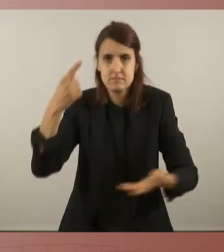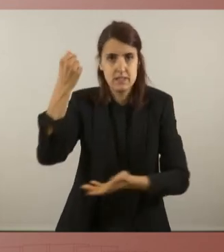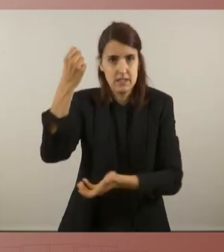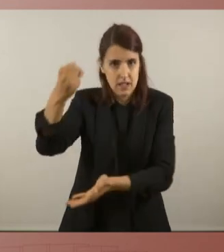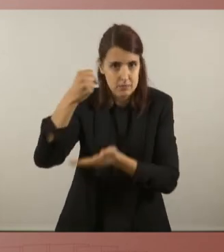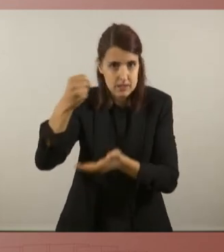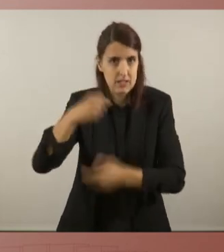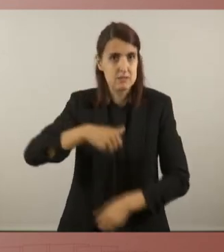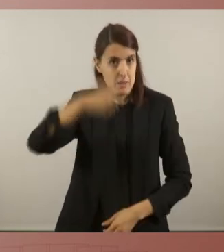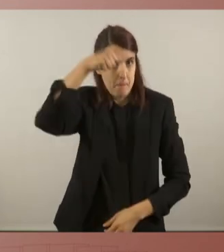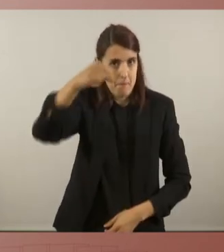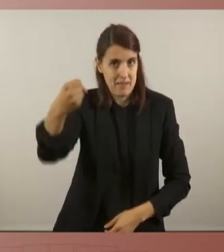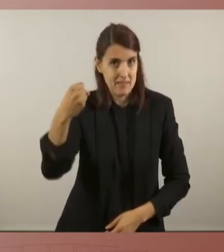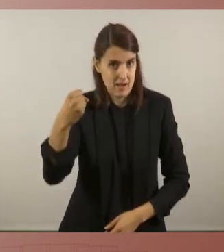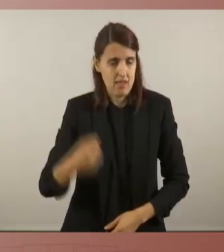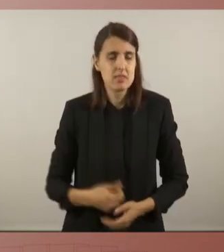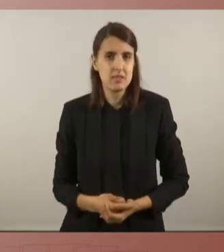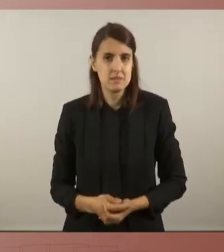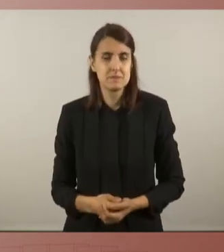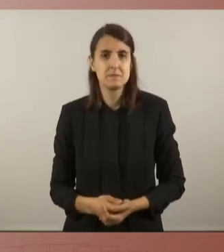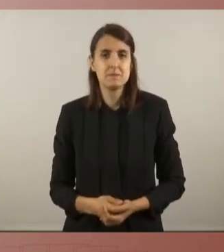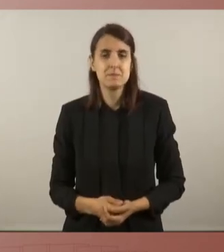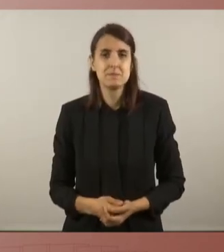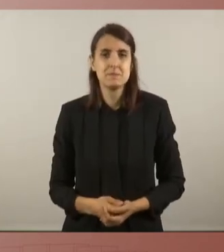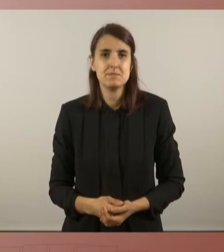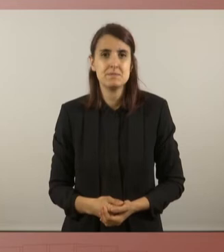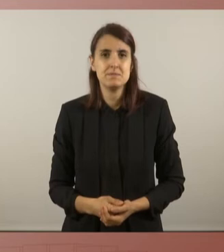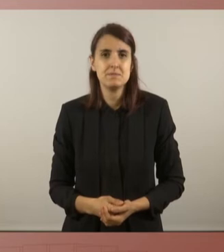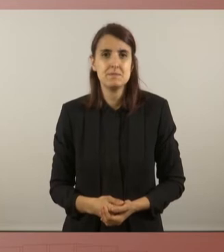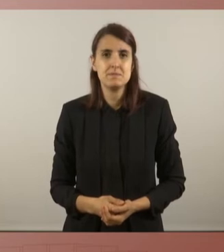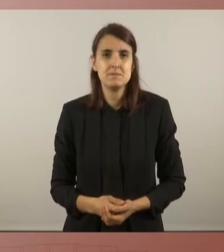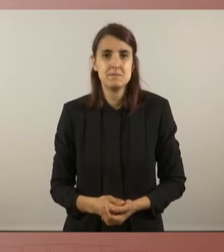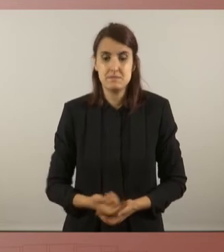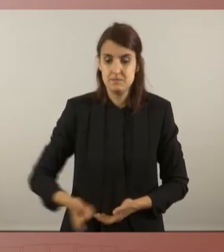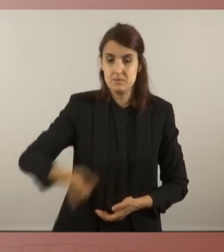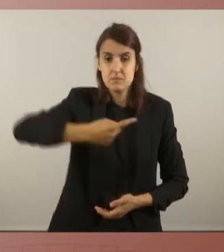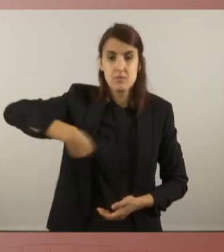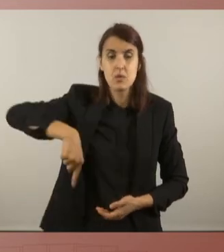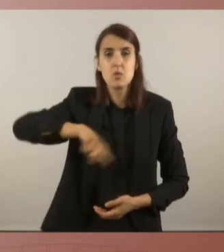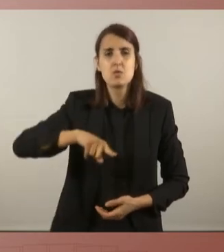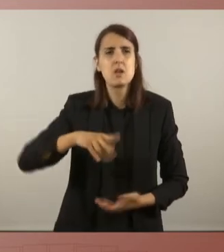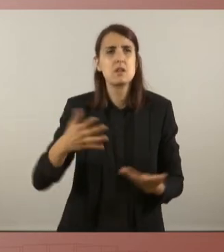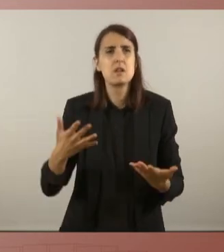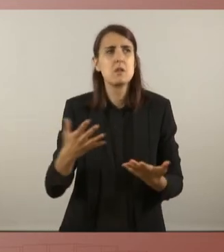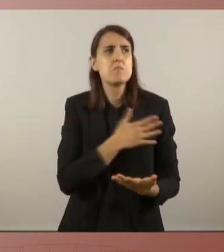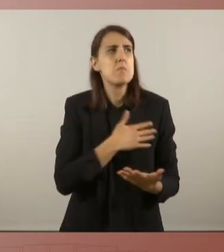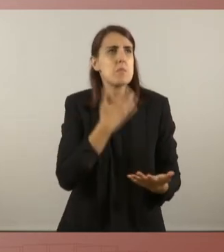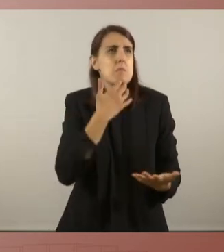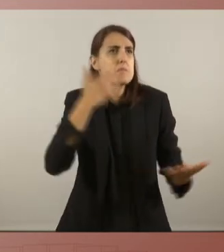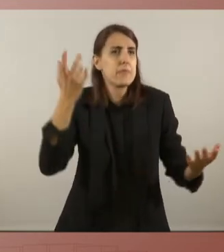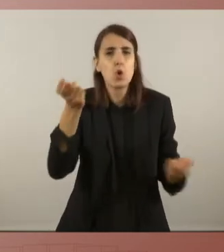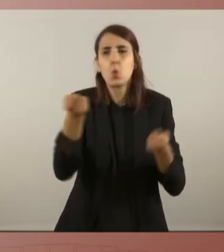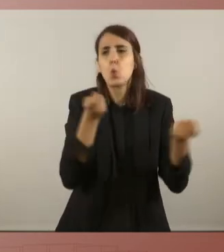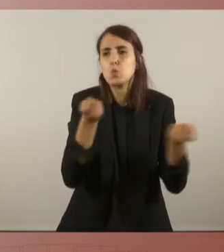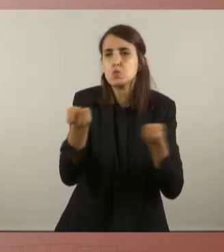patriarcat. Miri, nosaltres no estem parlant de regular, de controlar